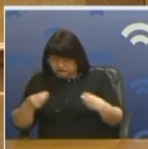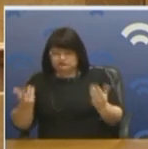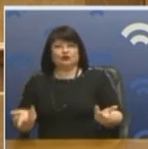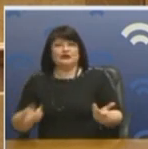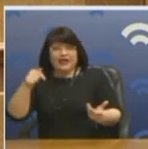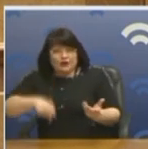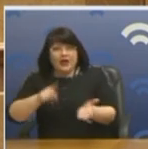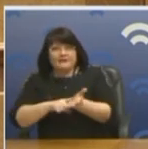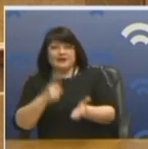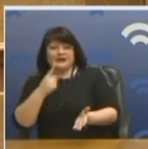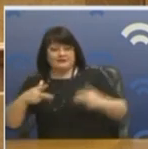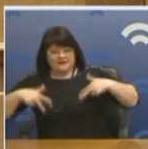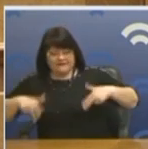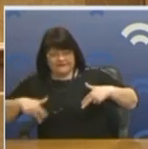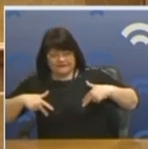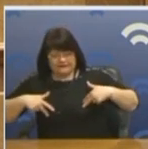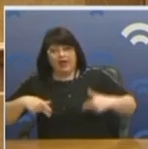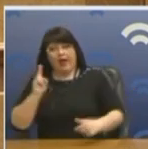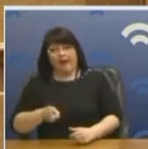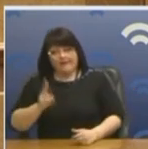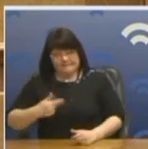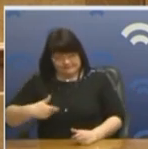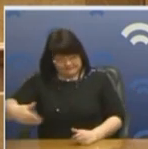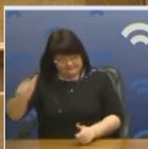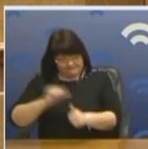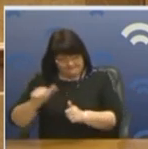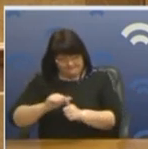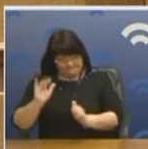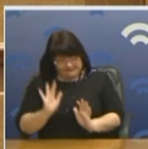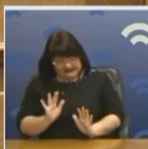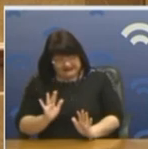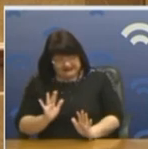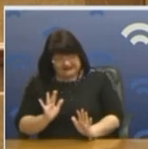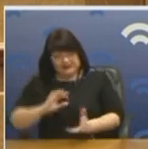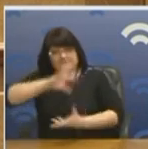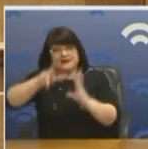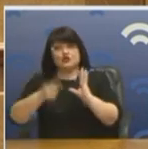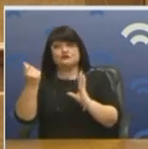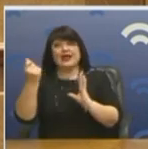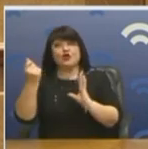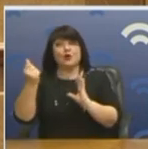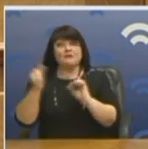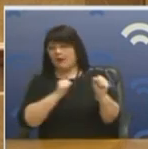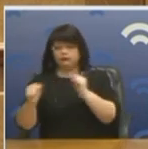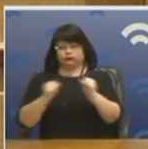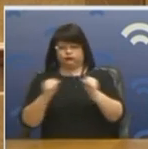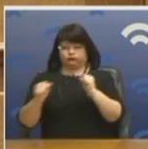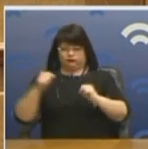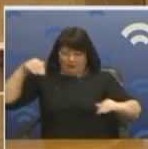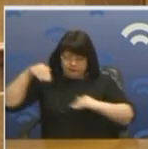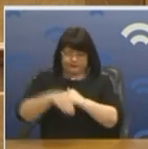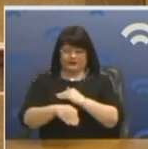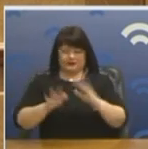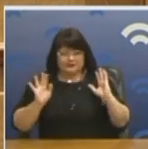να πει επειδή υπάρχει κίνδυνο σε επόμενους μήνες να κλειδονιστεί η παγκόσμια οικονομία και επειδή υπάρχει πρόβλημα ότι κάθε